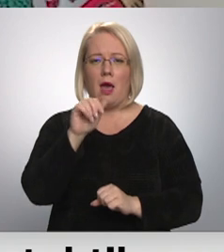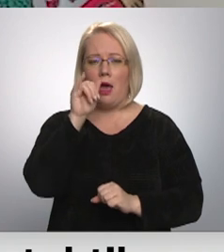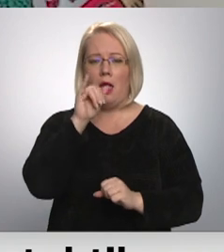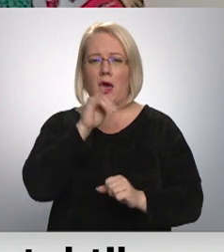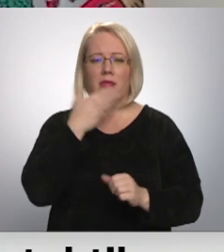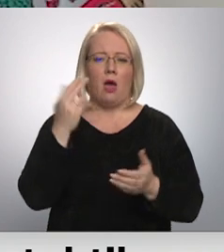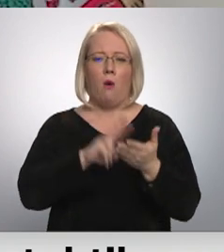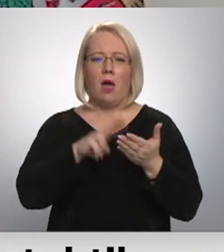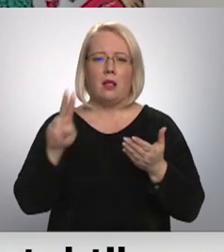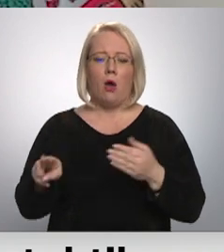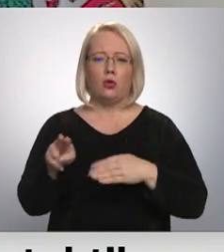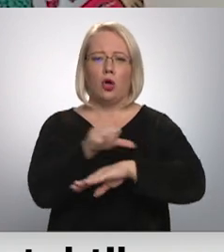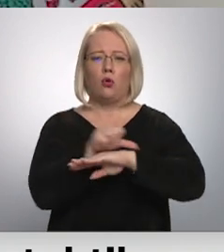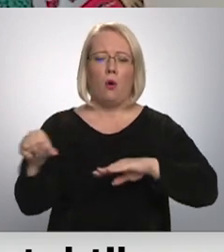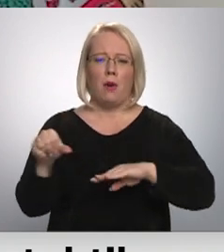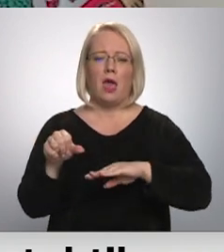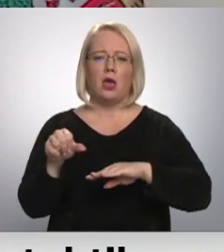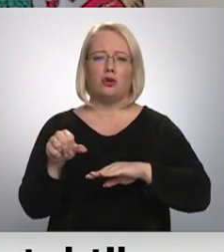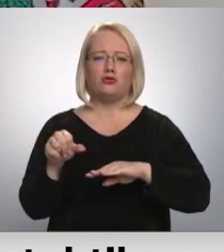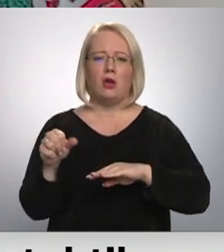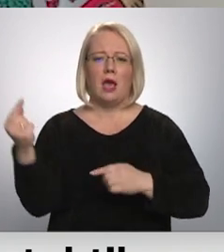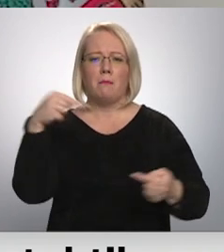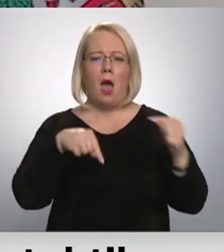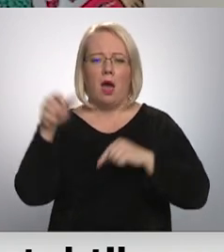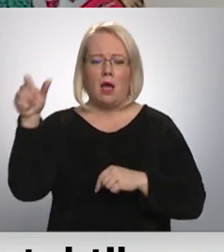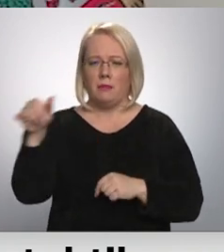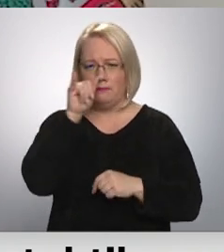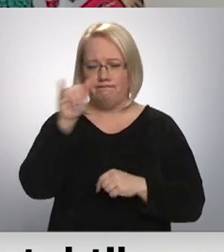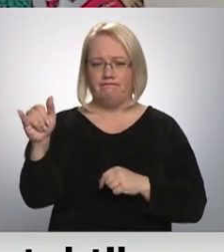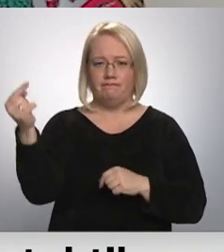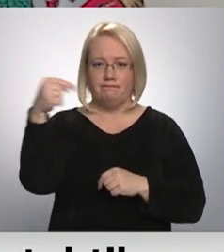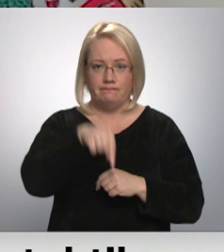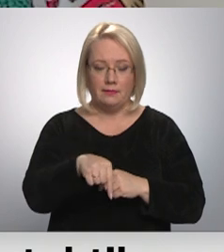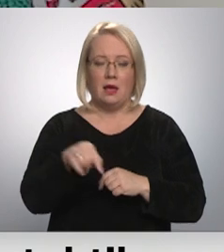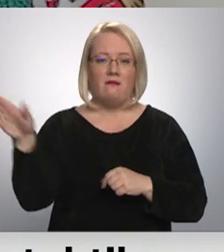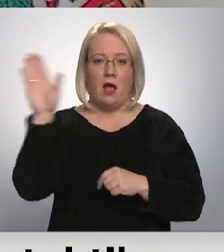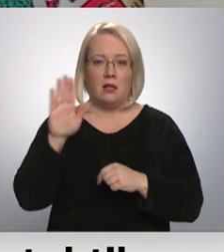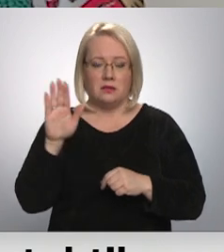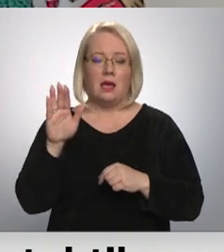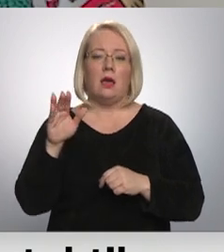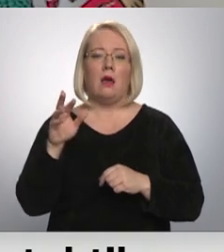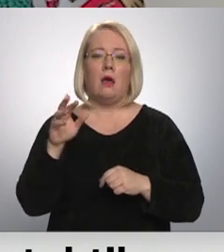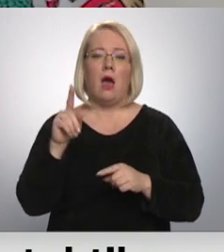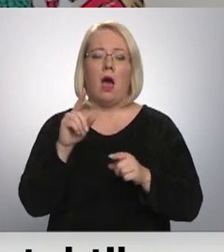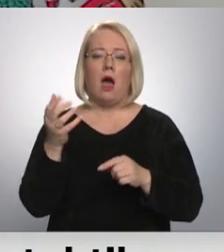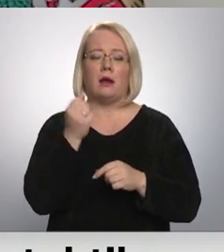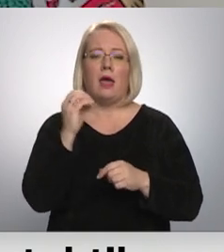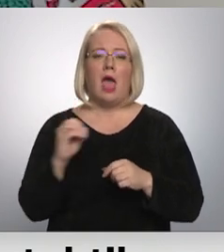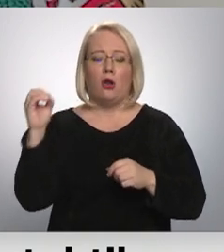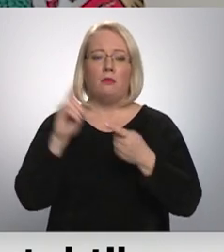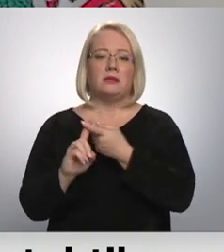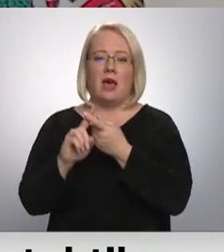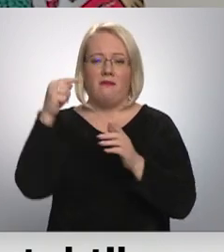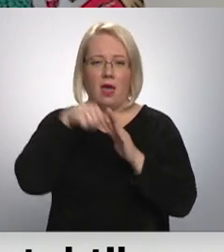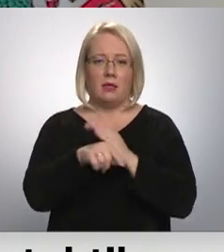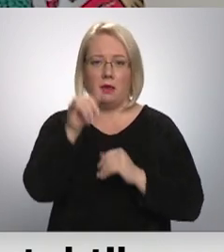robeža pārgājieji netiek ielaisti valstī, respektīvi ar Eiropas savienībā līdz ar